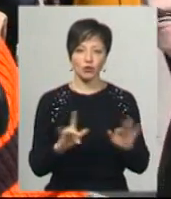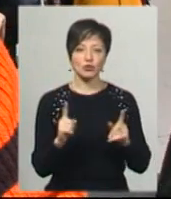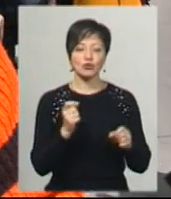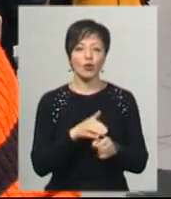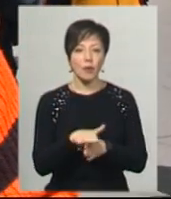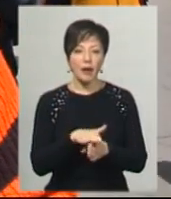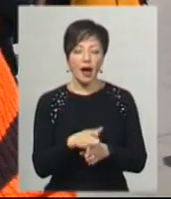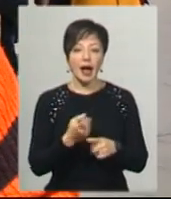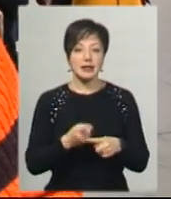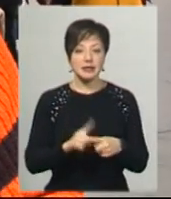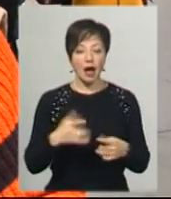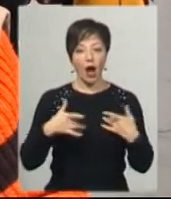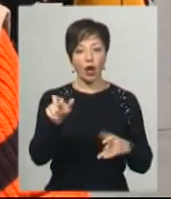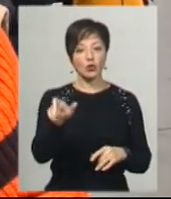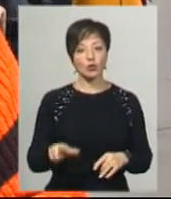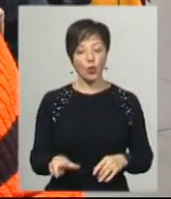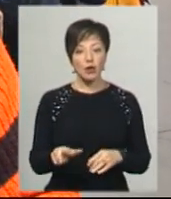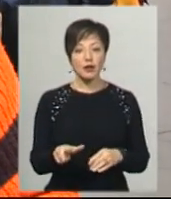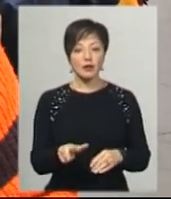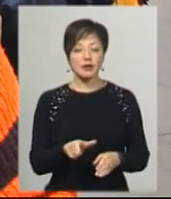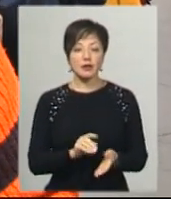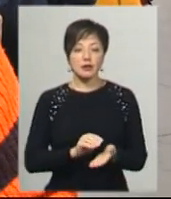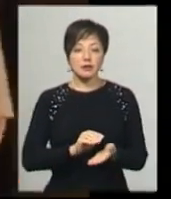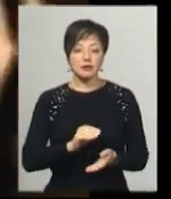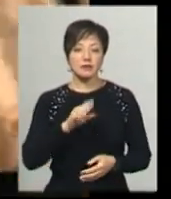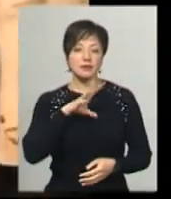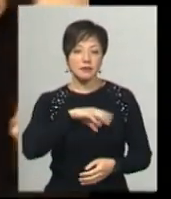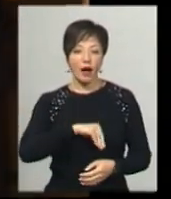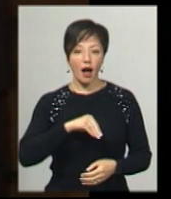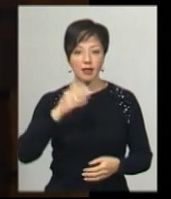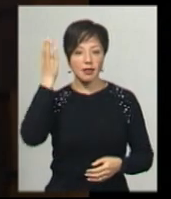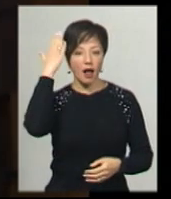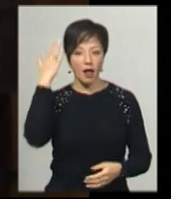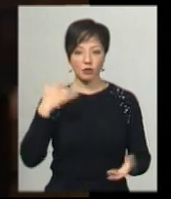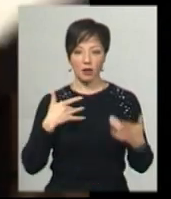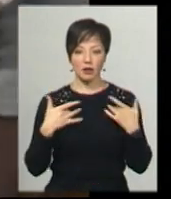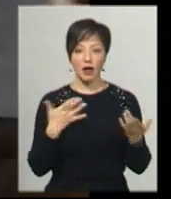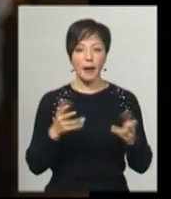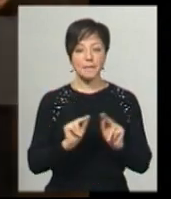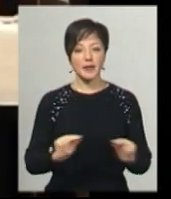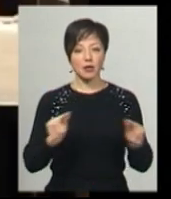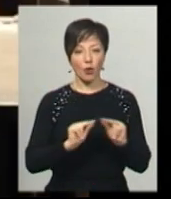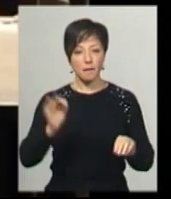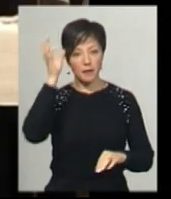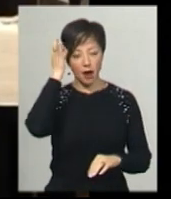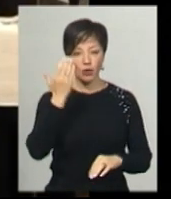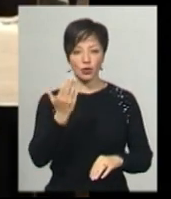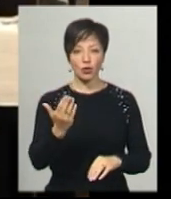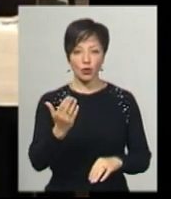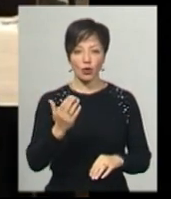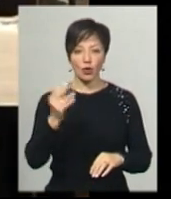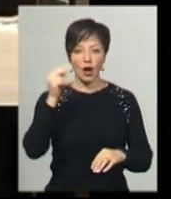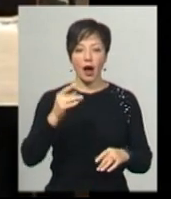що робити, а це актор з наповненим акторським талантом. Який Микола Нелюба був педагогом, пригадує його учениця –